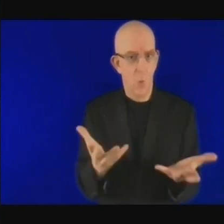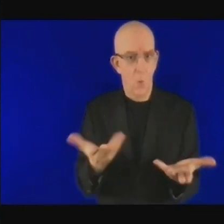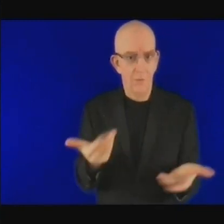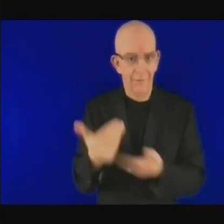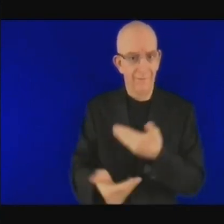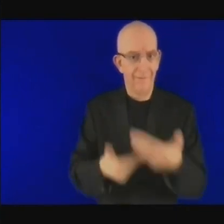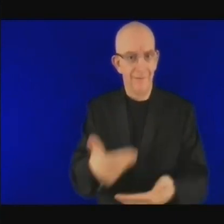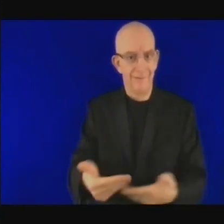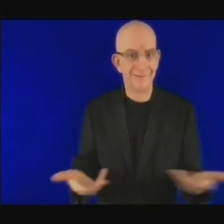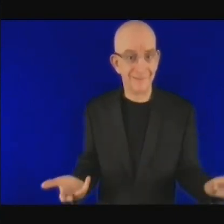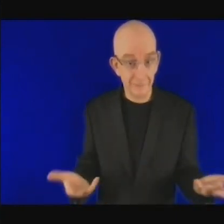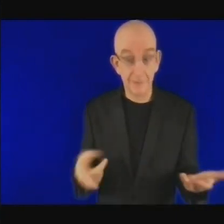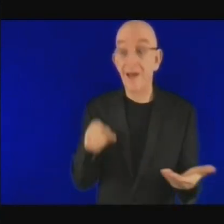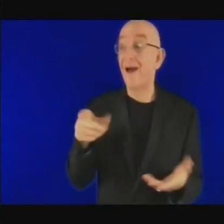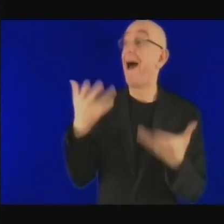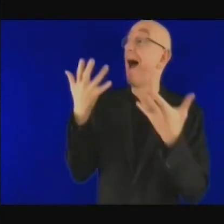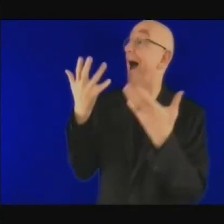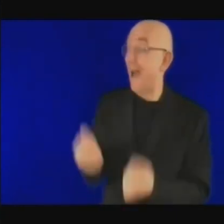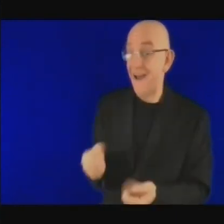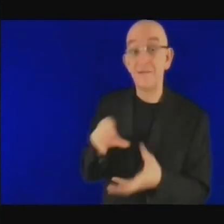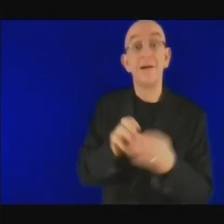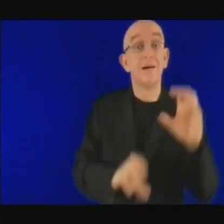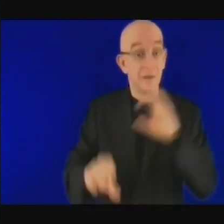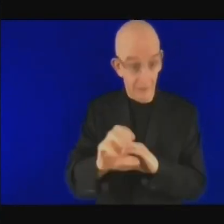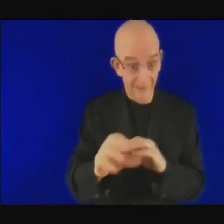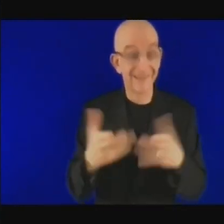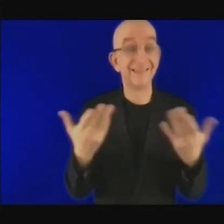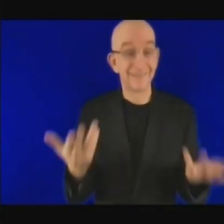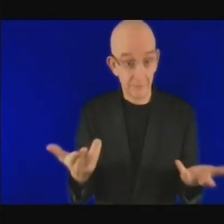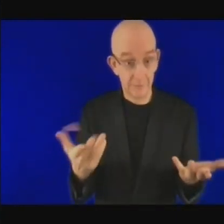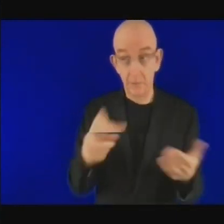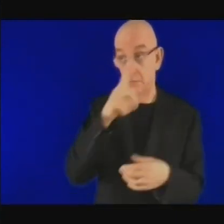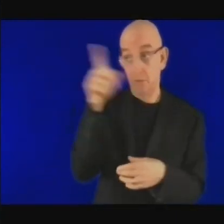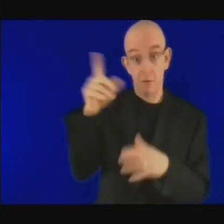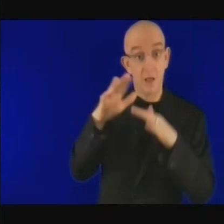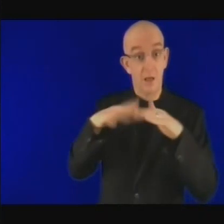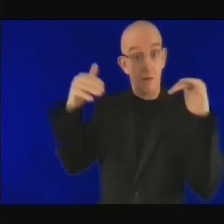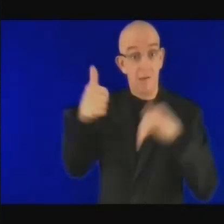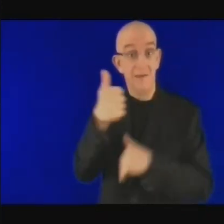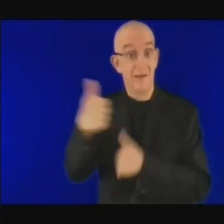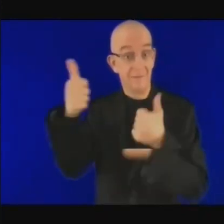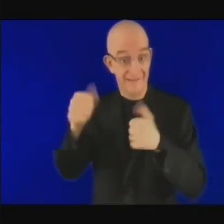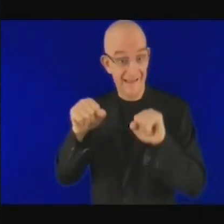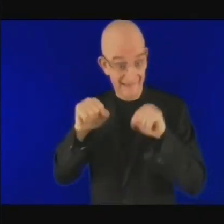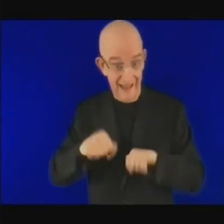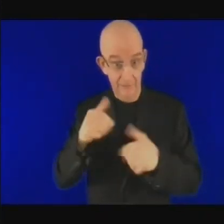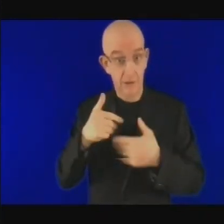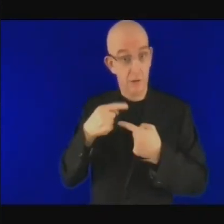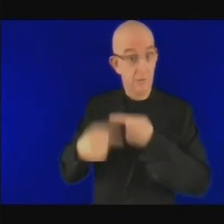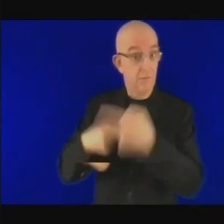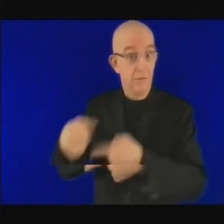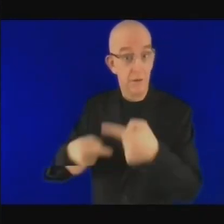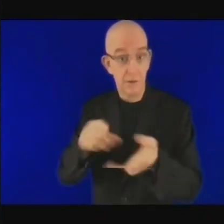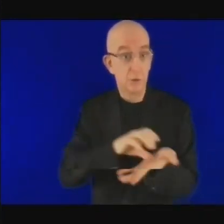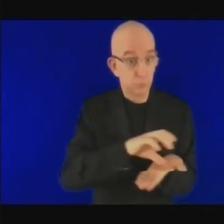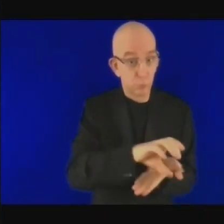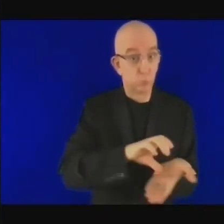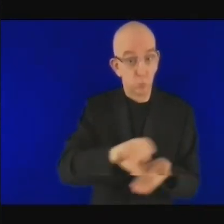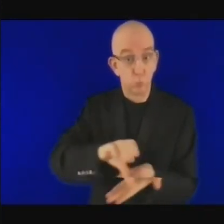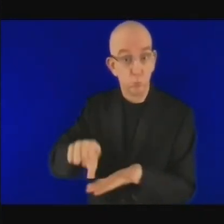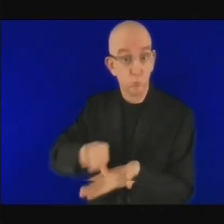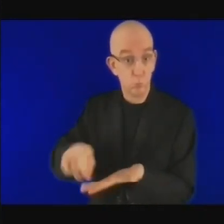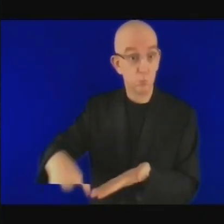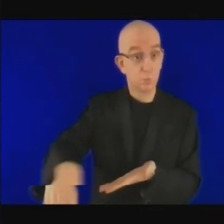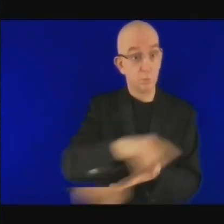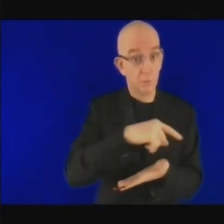gouvernements peuvent maintenir les subventions et pendant combien de temps ? Ces gouvernements n'ont pas assez de ressources financières.